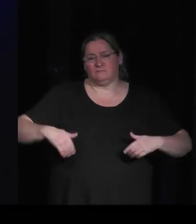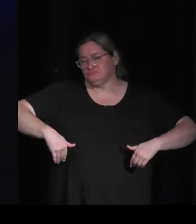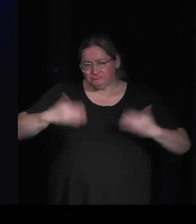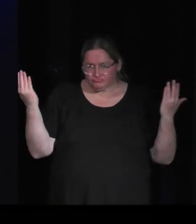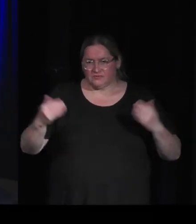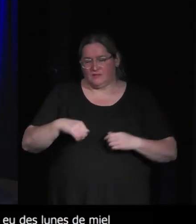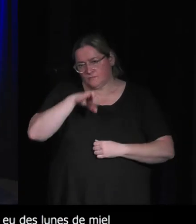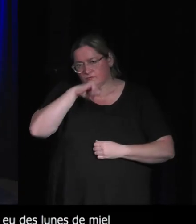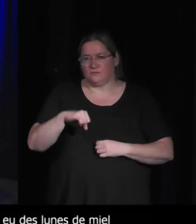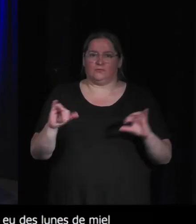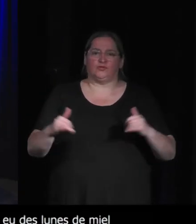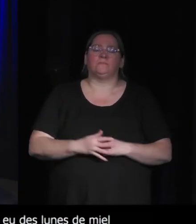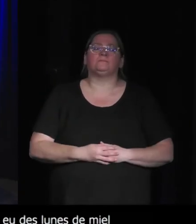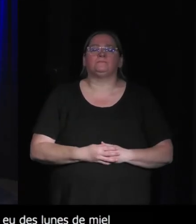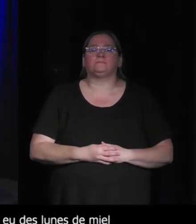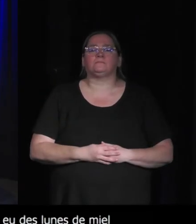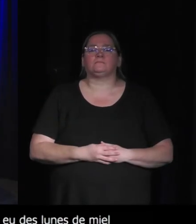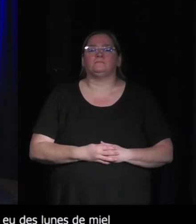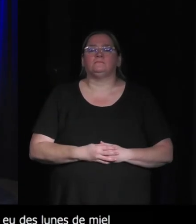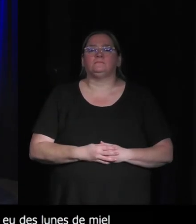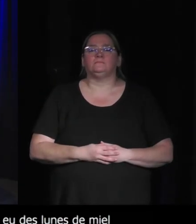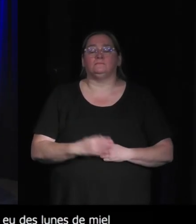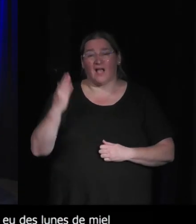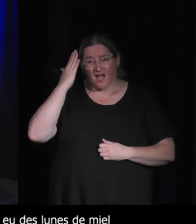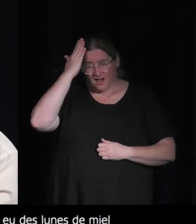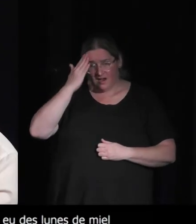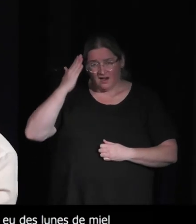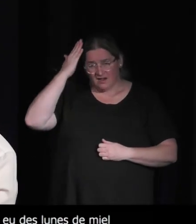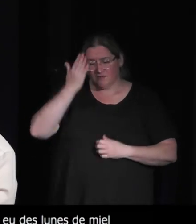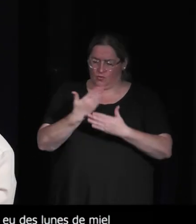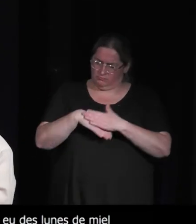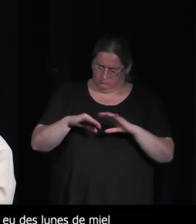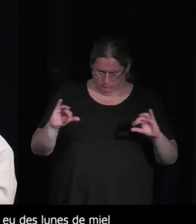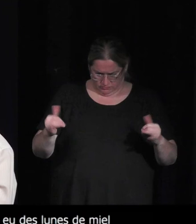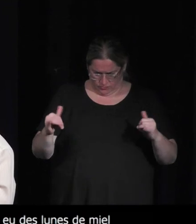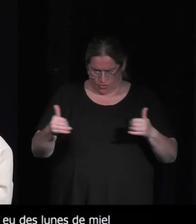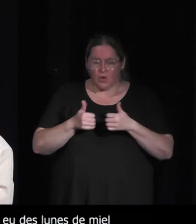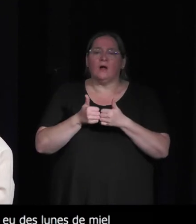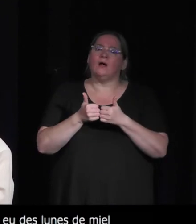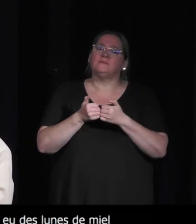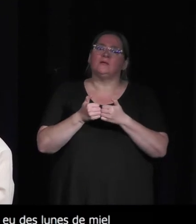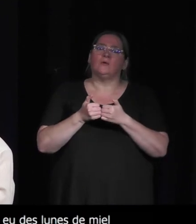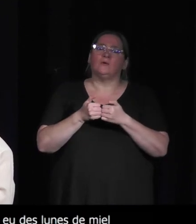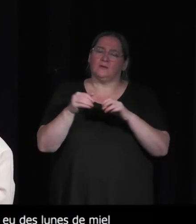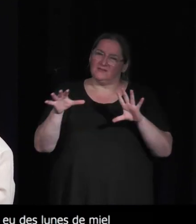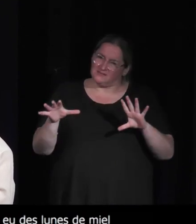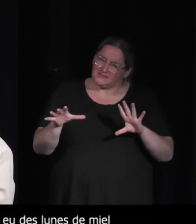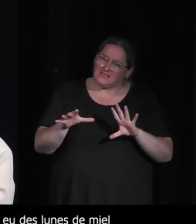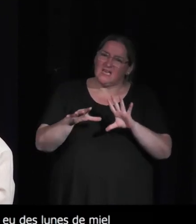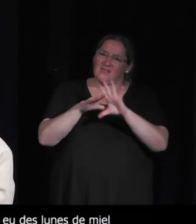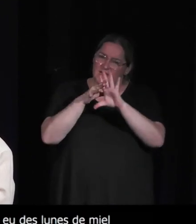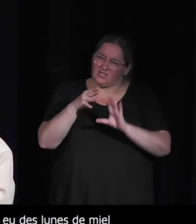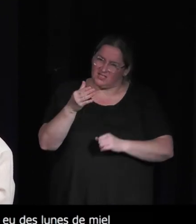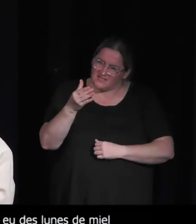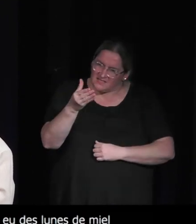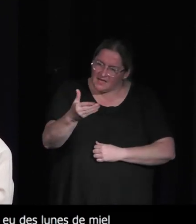Est-ce que la représentation comme ça des animaux dans le jeu vidéo mais je vous pose la question